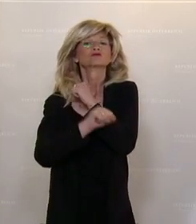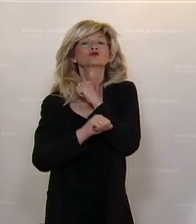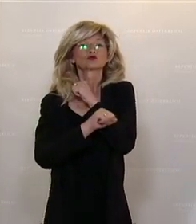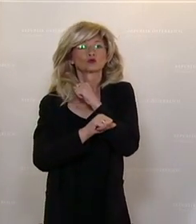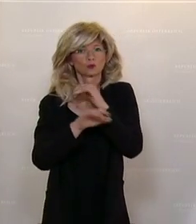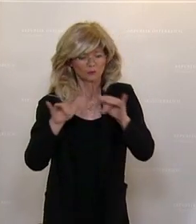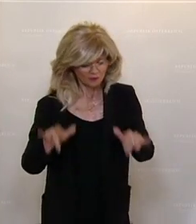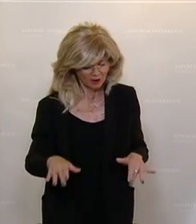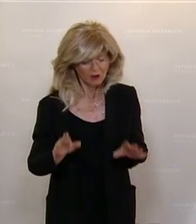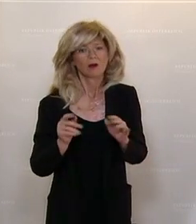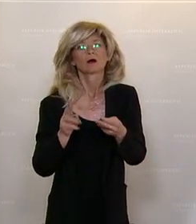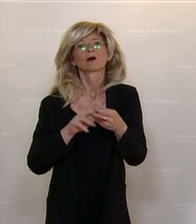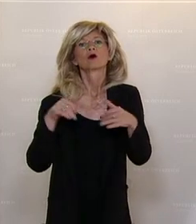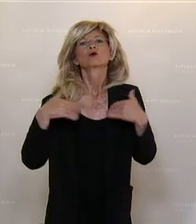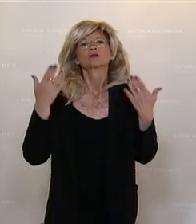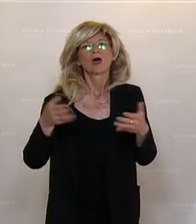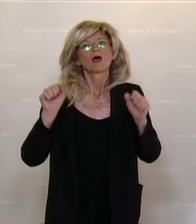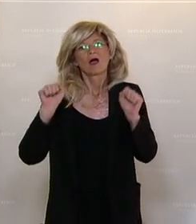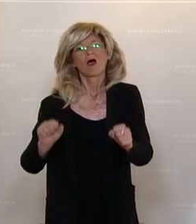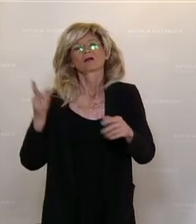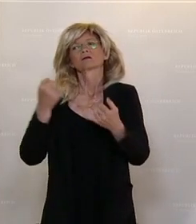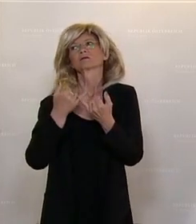Tages dann als Lehrer unterrichten können.